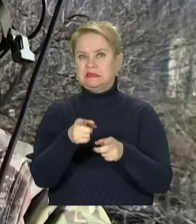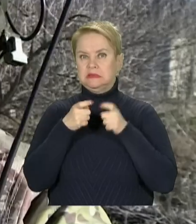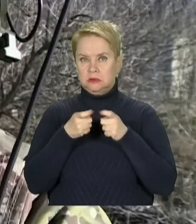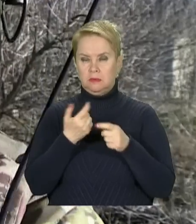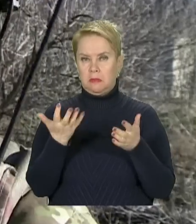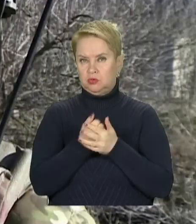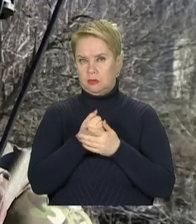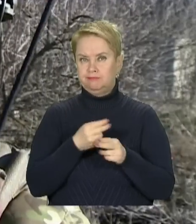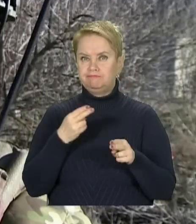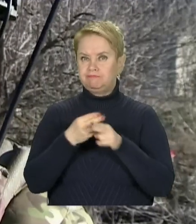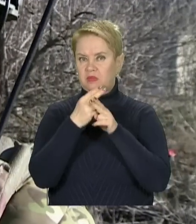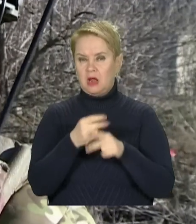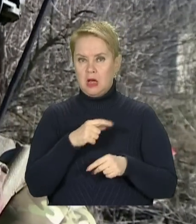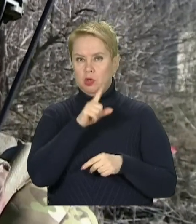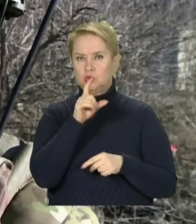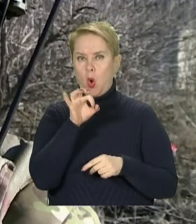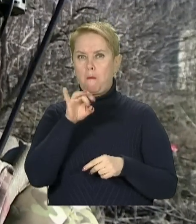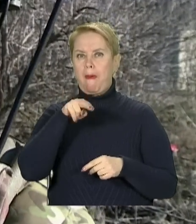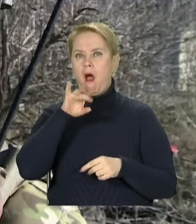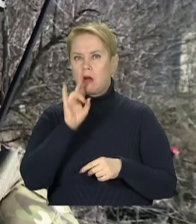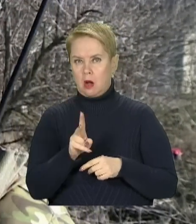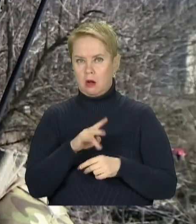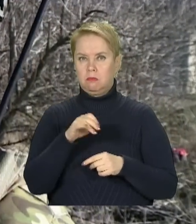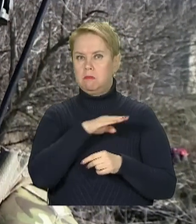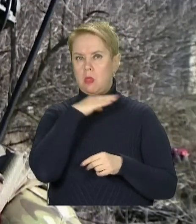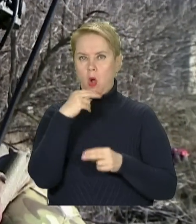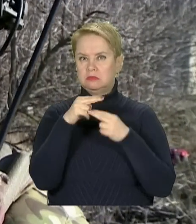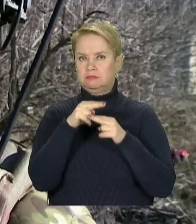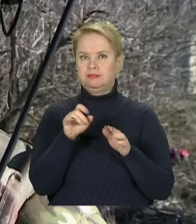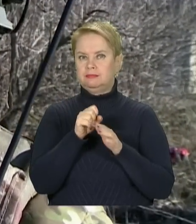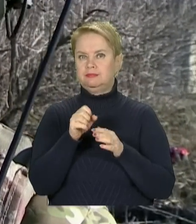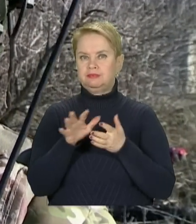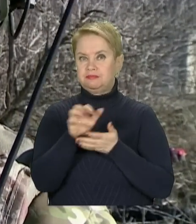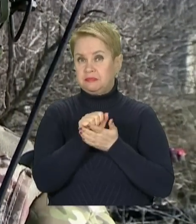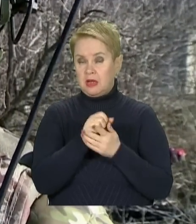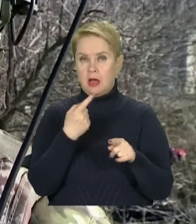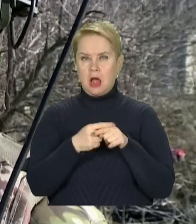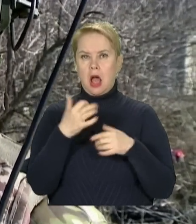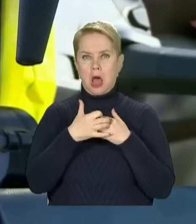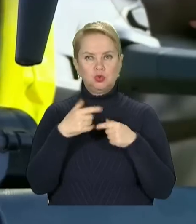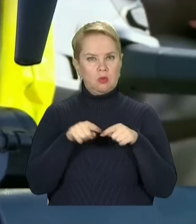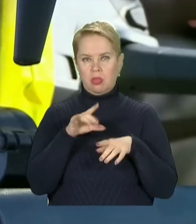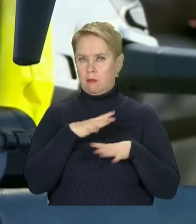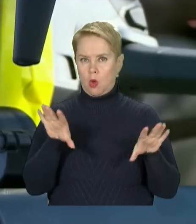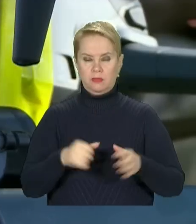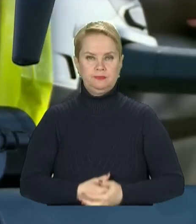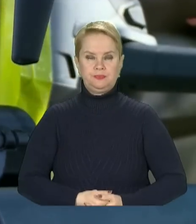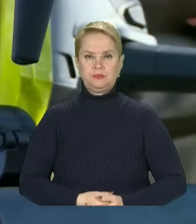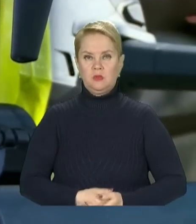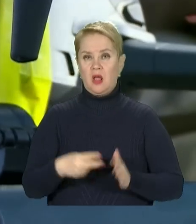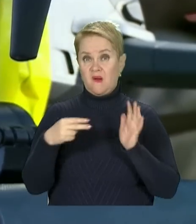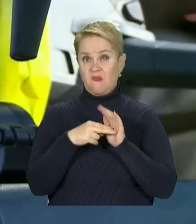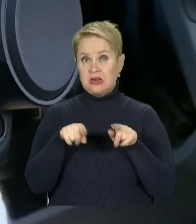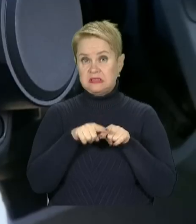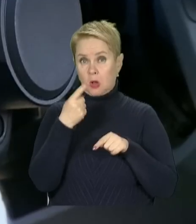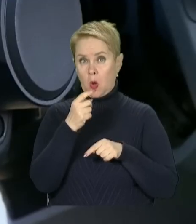З'явилася установка зоопарк, яка глушить багато частот. На Херсонщині такого не було. Вартість